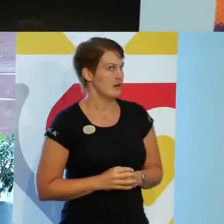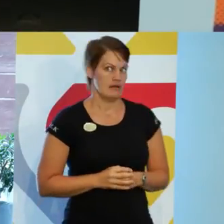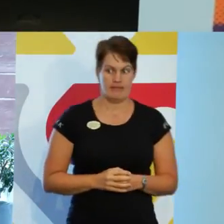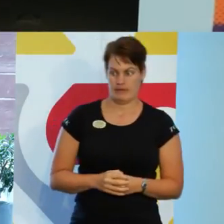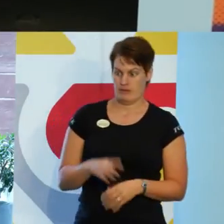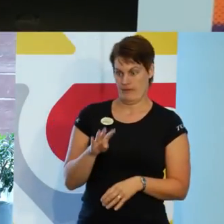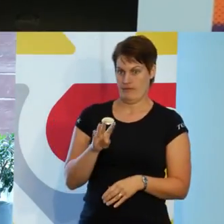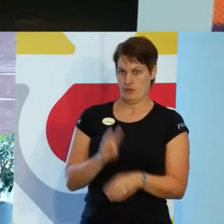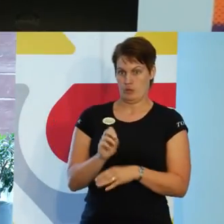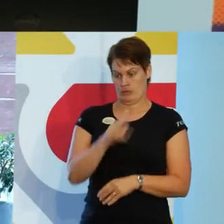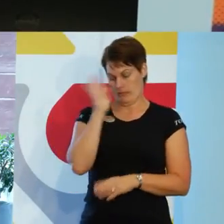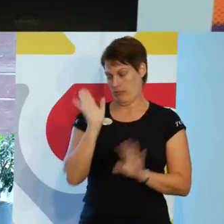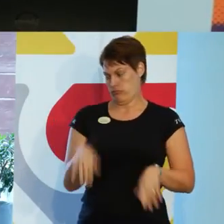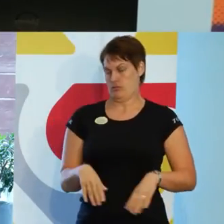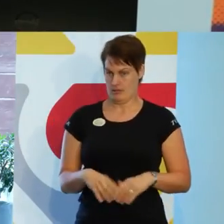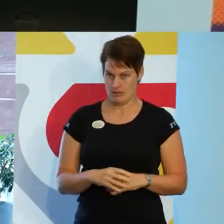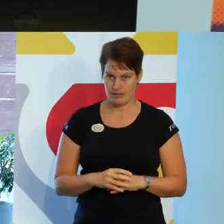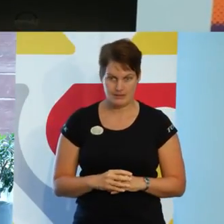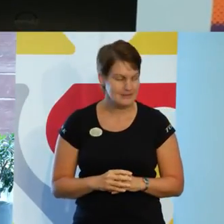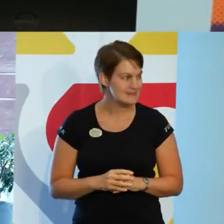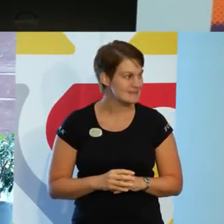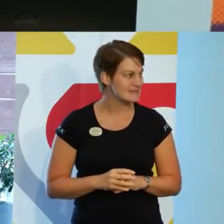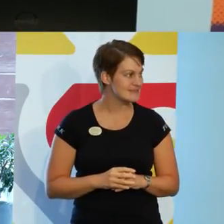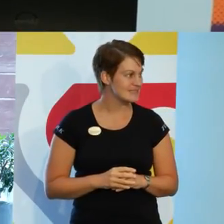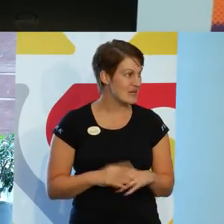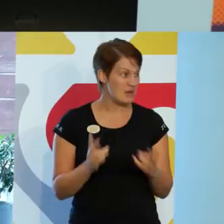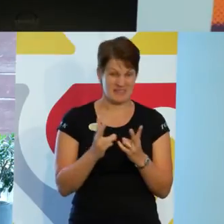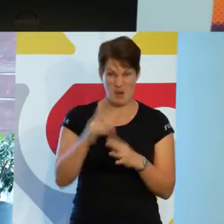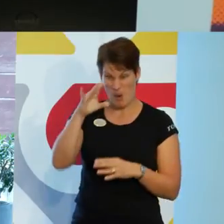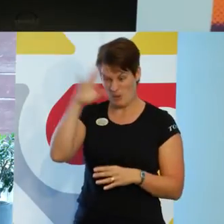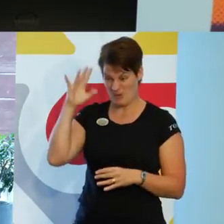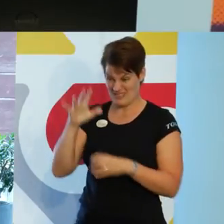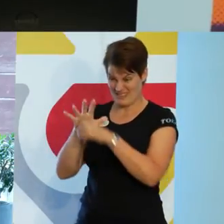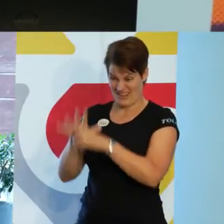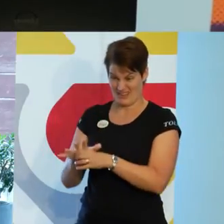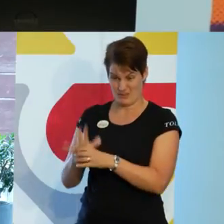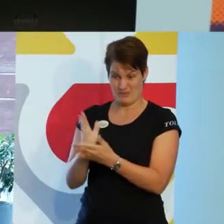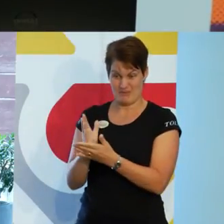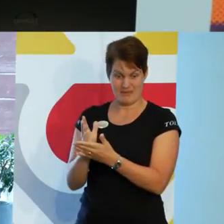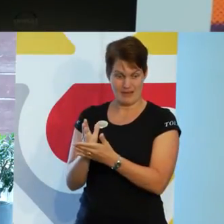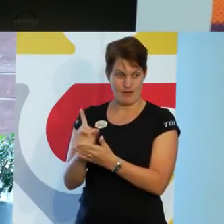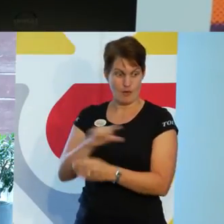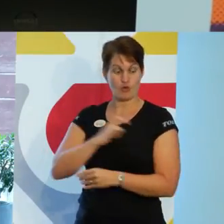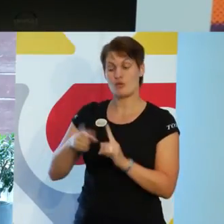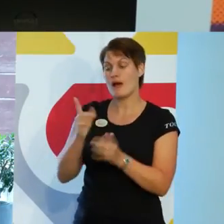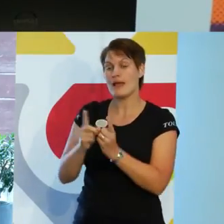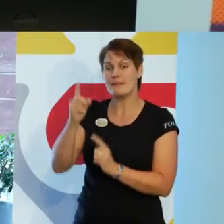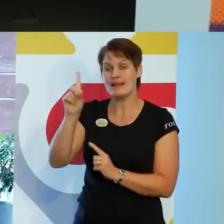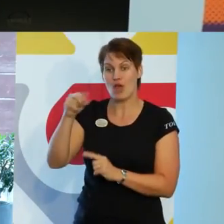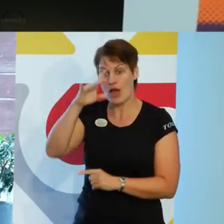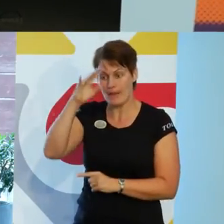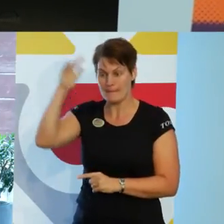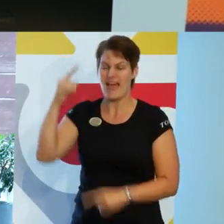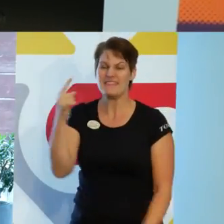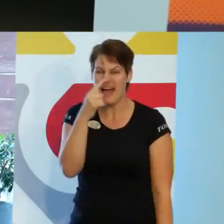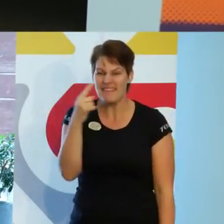Eller fjortisaktigt. Och då har jag inte tagit med de åldersdiskriminerande uttrycken. Som är för oss som börjar bli äldre. Om det